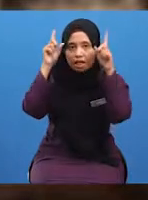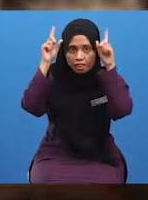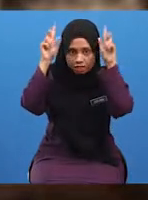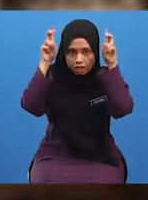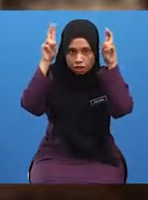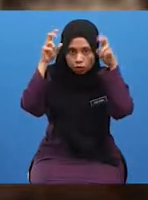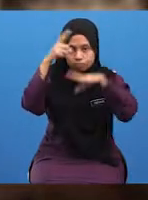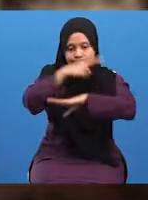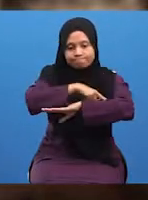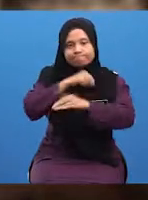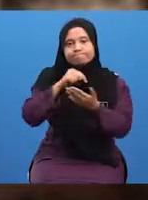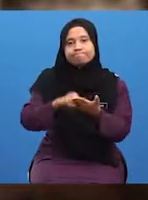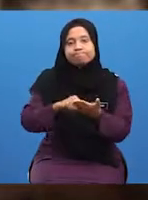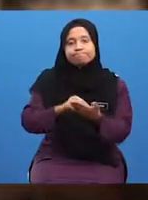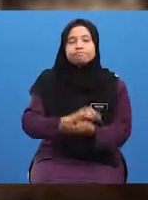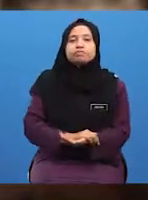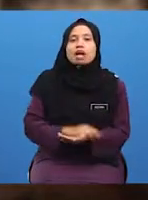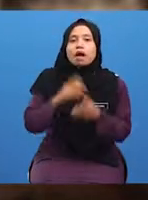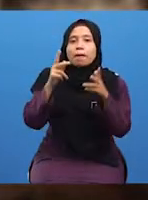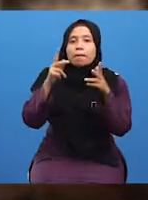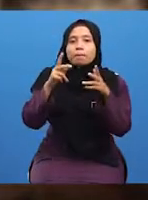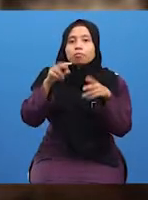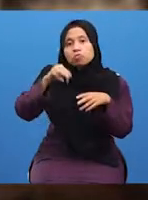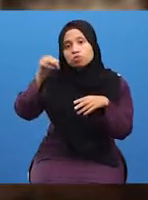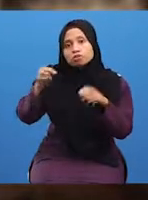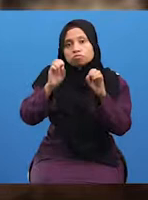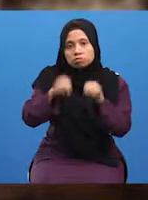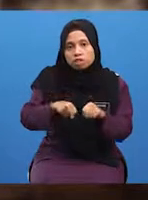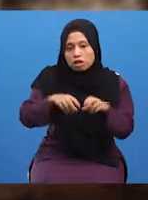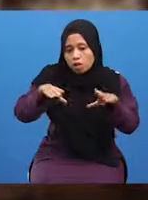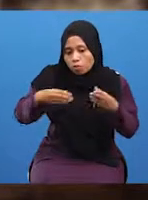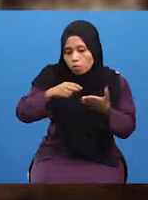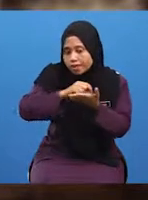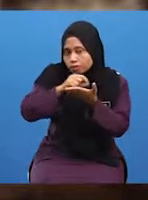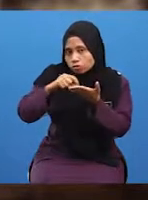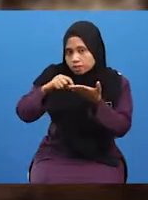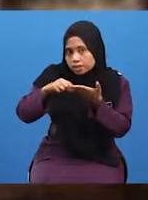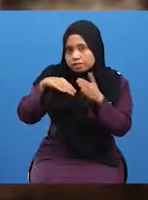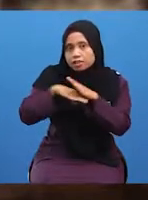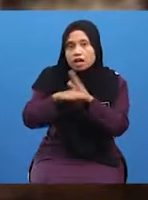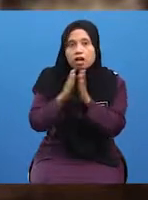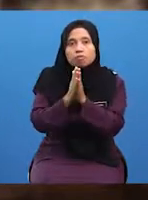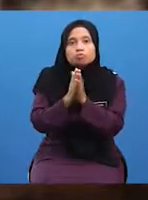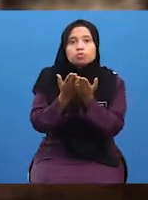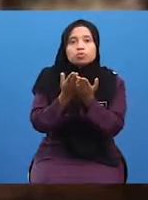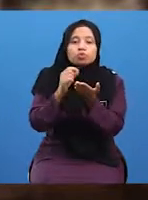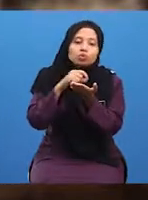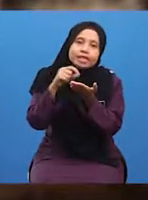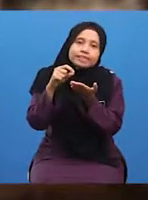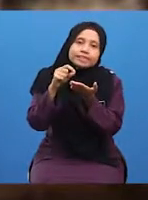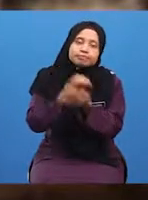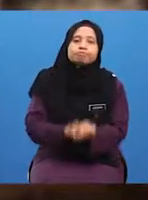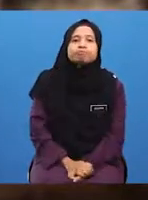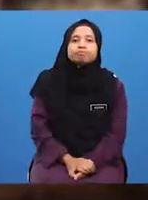sejarah hari ini. Pelajar boleh membuat catatan dalam buku catatan.